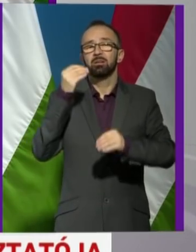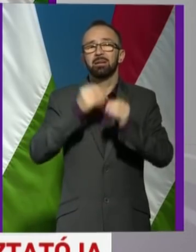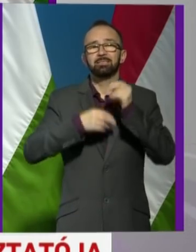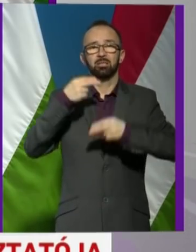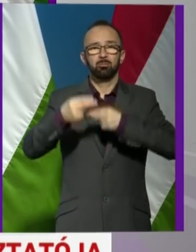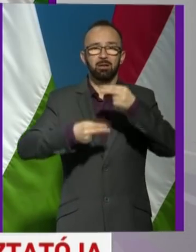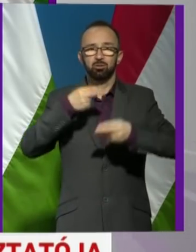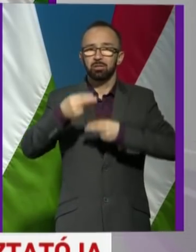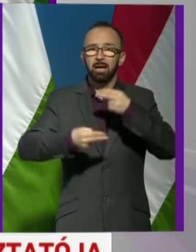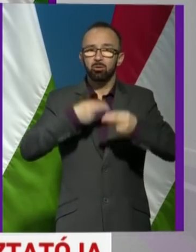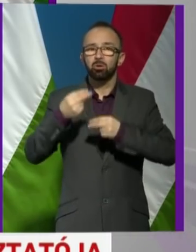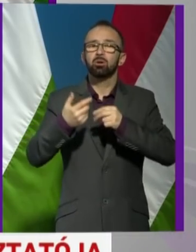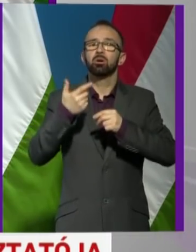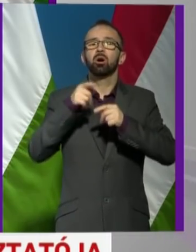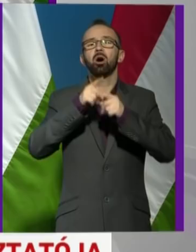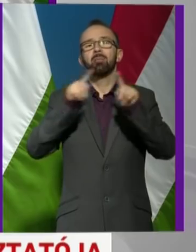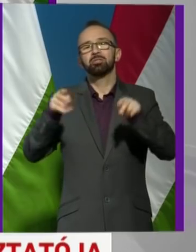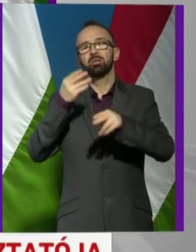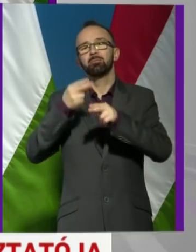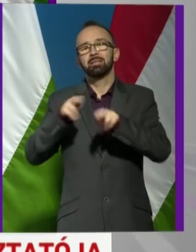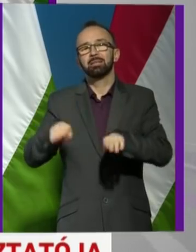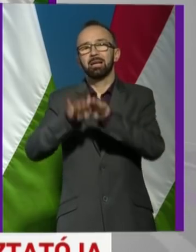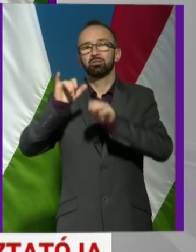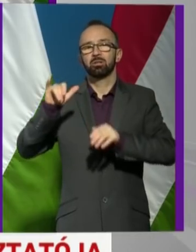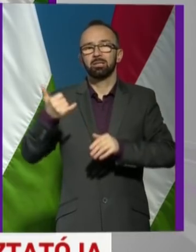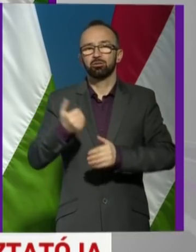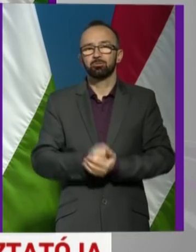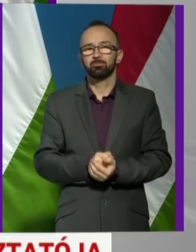megvizsgáljuk a másik betegtársat is.